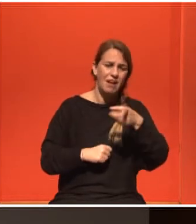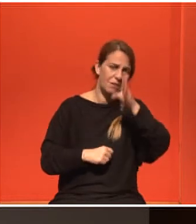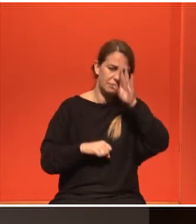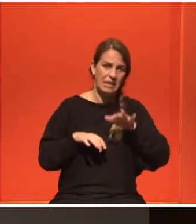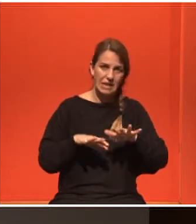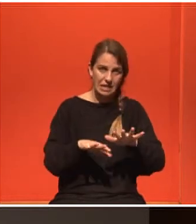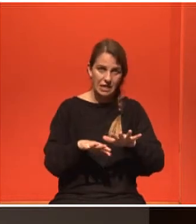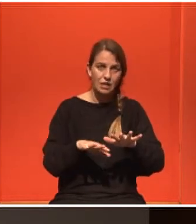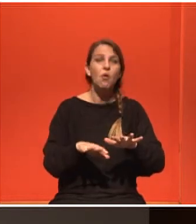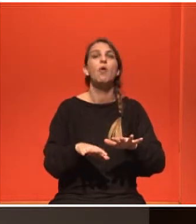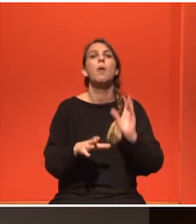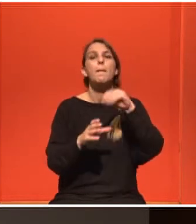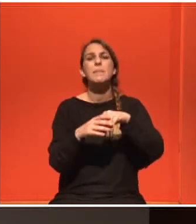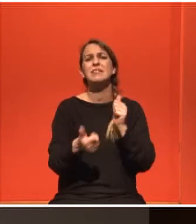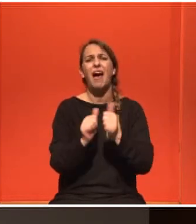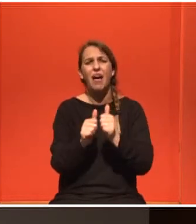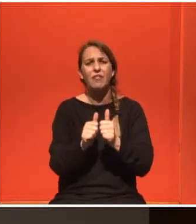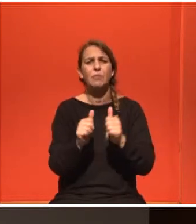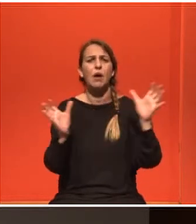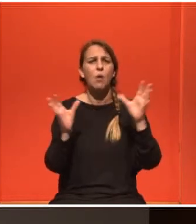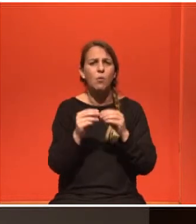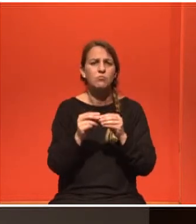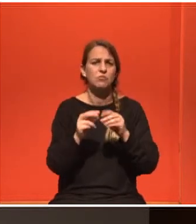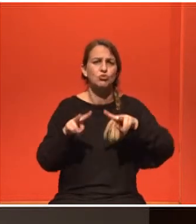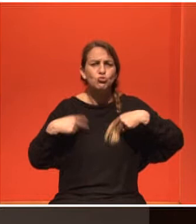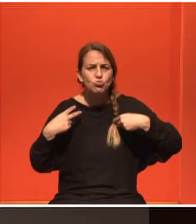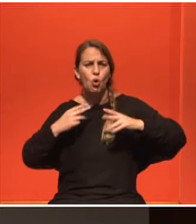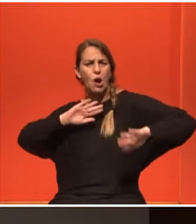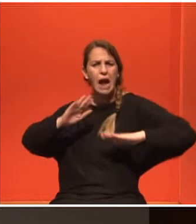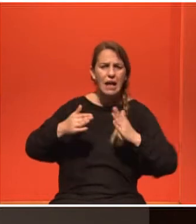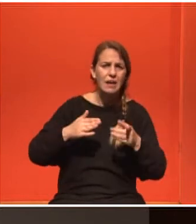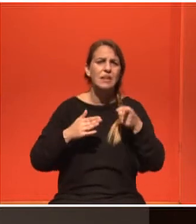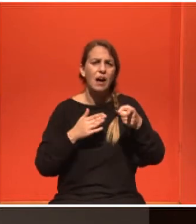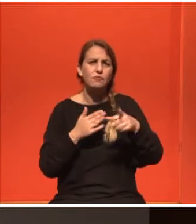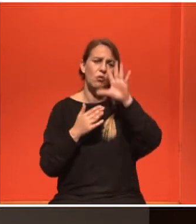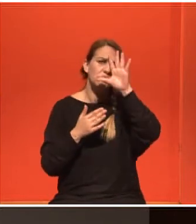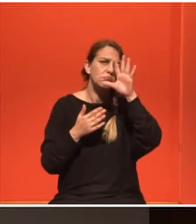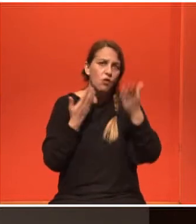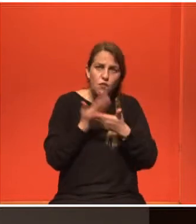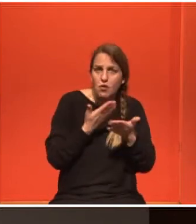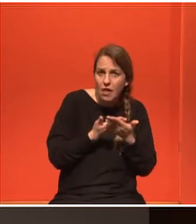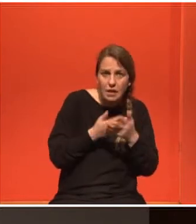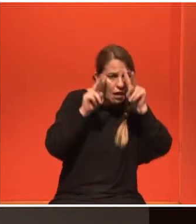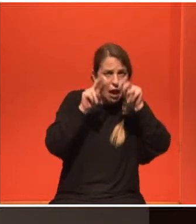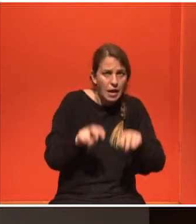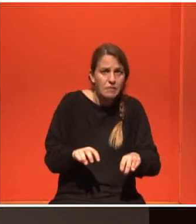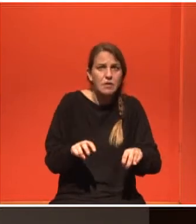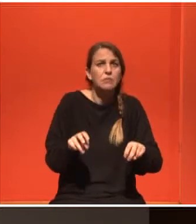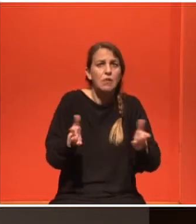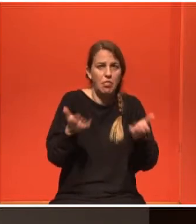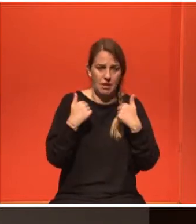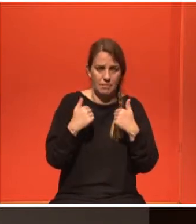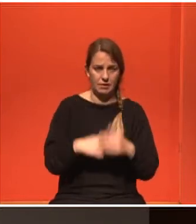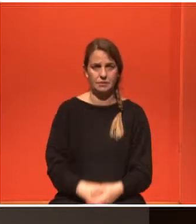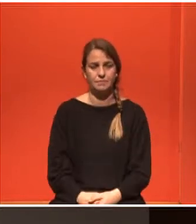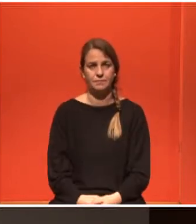βρίσκεται σε κάποια αν θέλετε καρκινική αν θέλετε να το πω έτσι